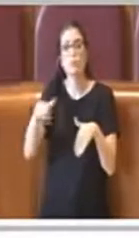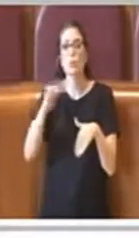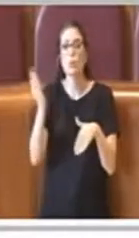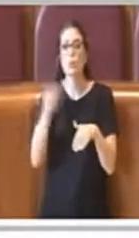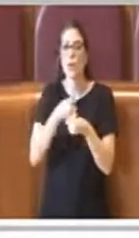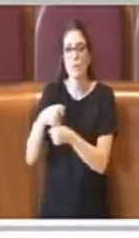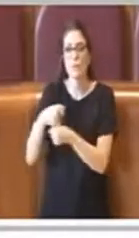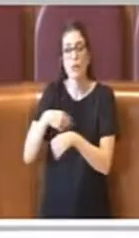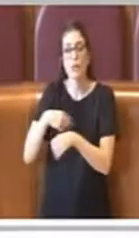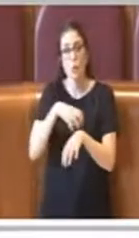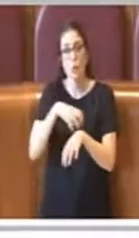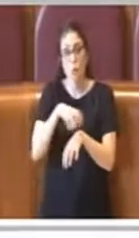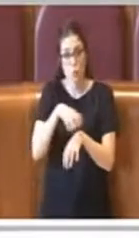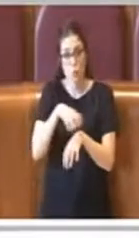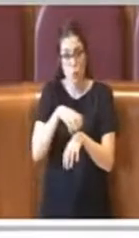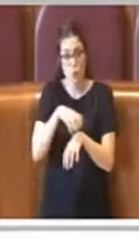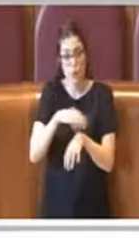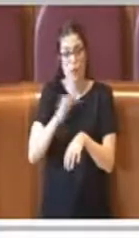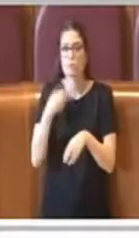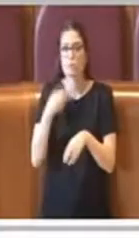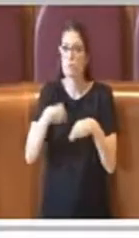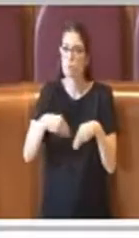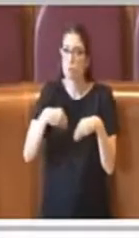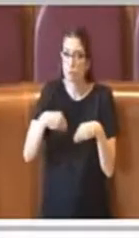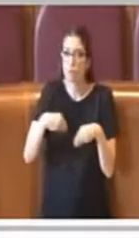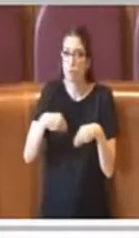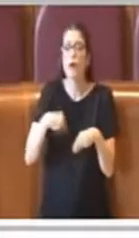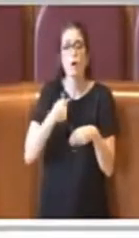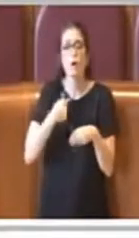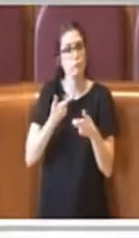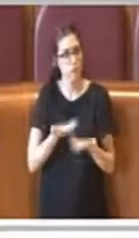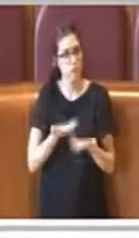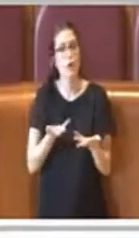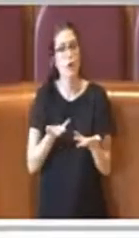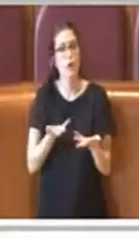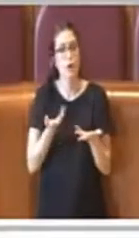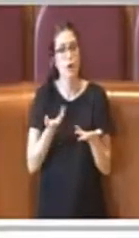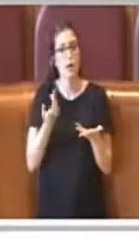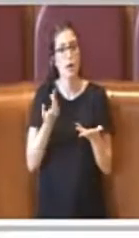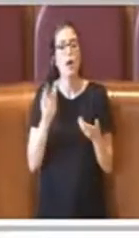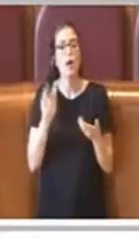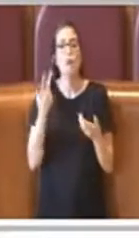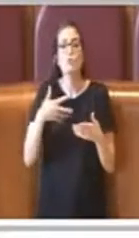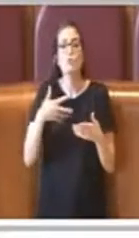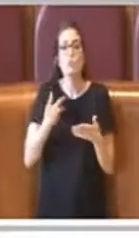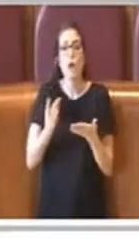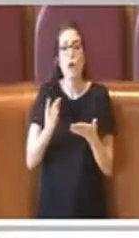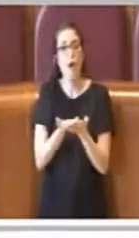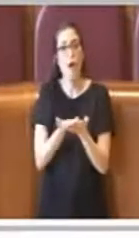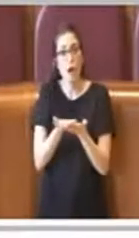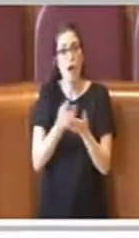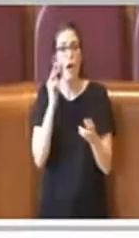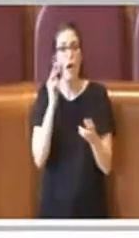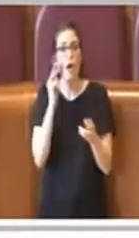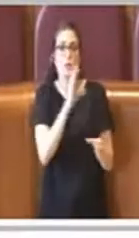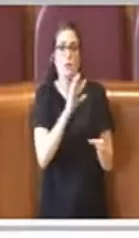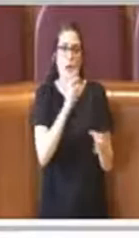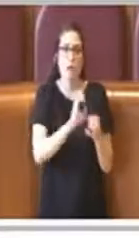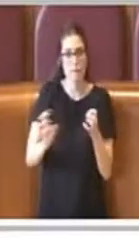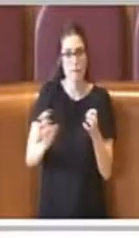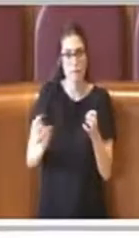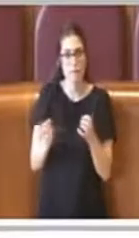rappresentanti delle consulte che hanno partecipato, tutti i numerosi e avevano anche già fornito una serie di osservazioni.